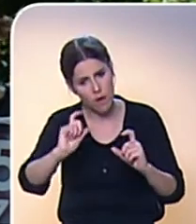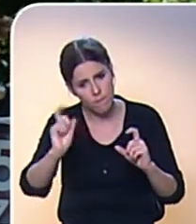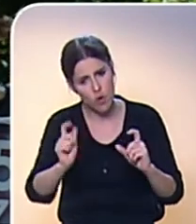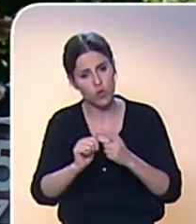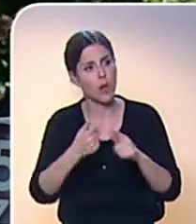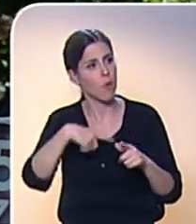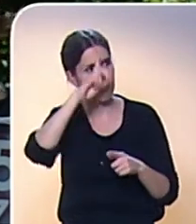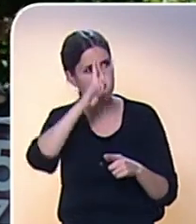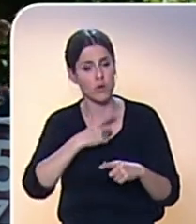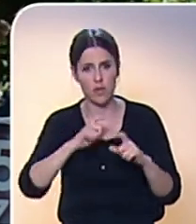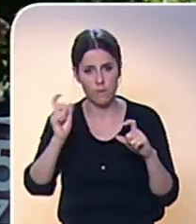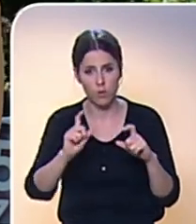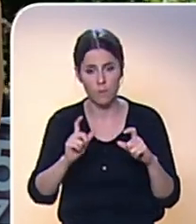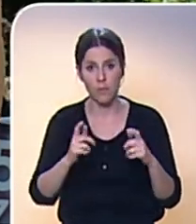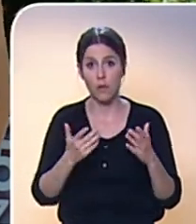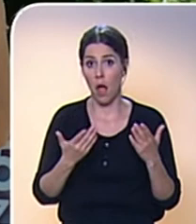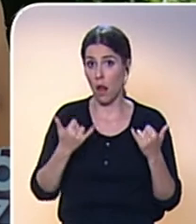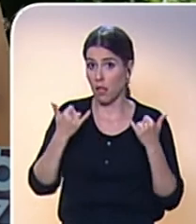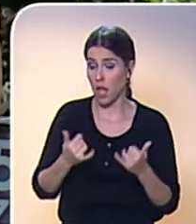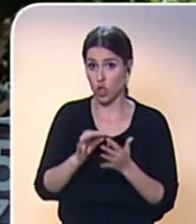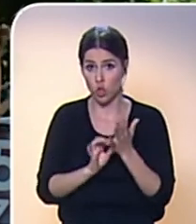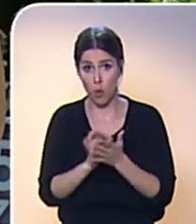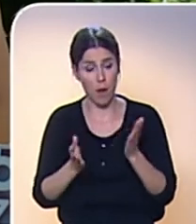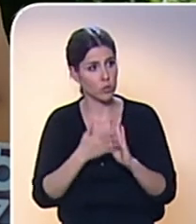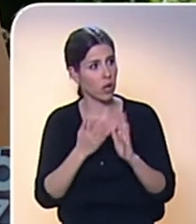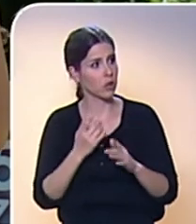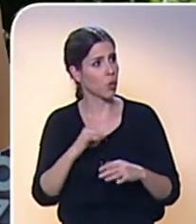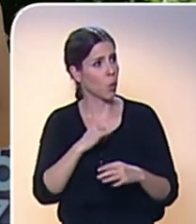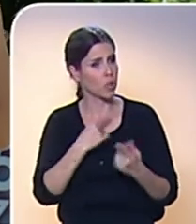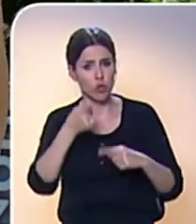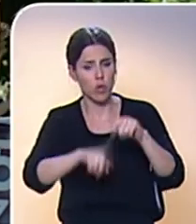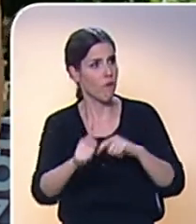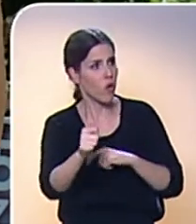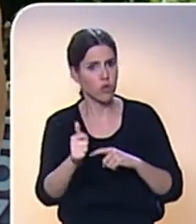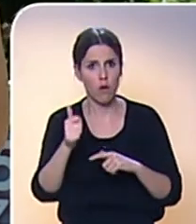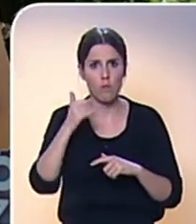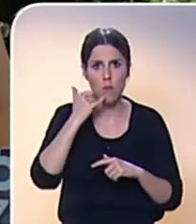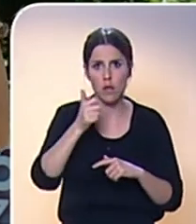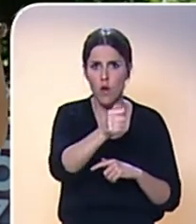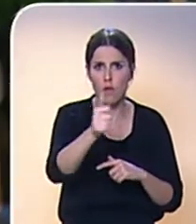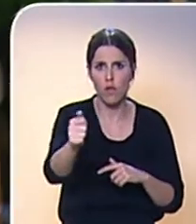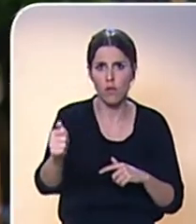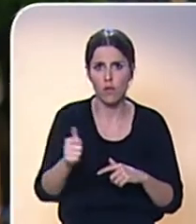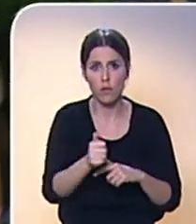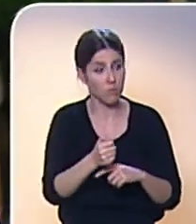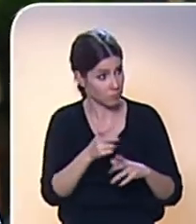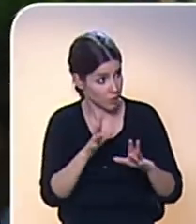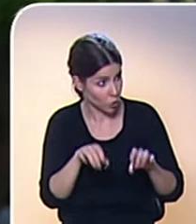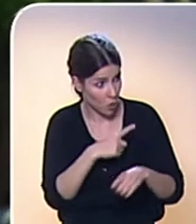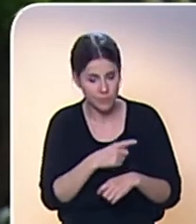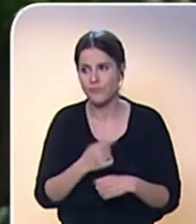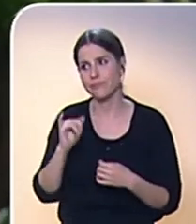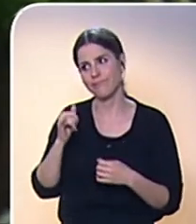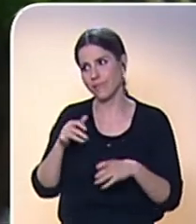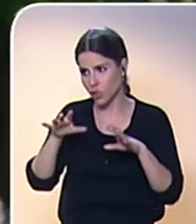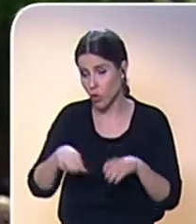portréty, dnes jdete do práce, z práce vytáhnete telefon, vyfotíte něco zajímavého, tak souhlasí to? Je to tak? Je to tak. Tím, že vlastně